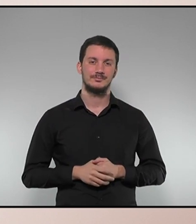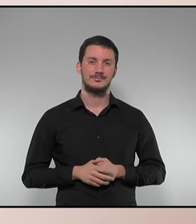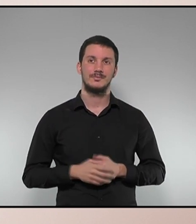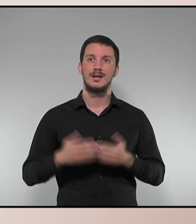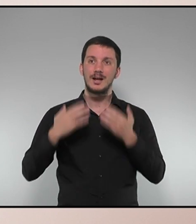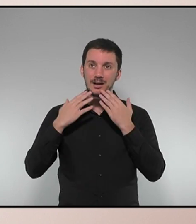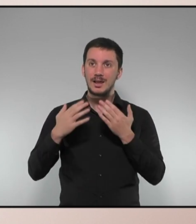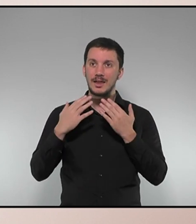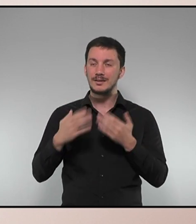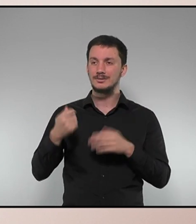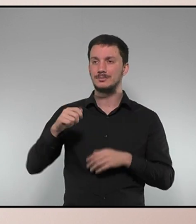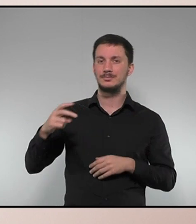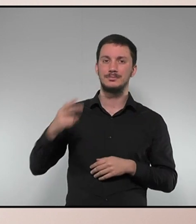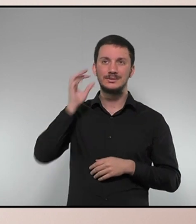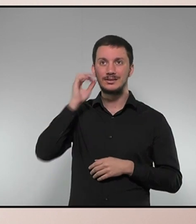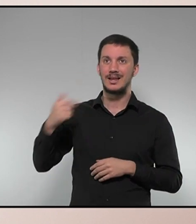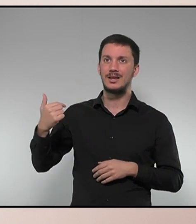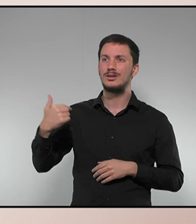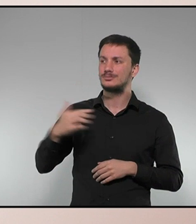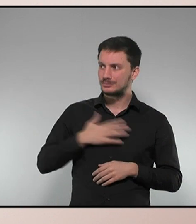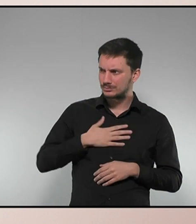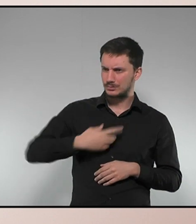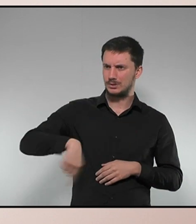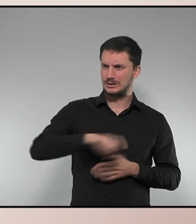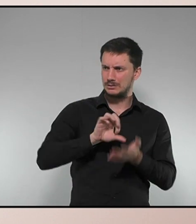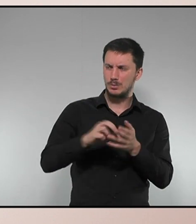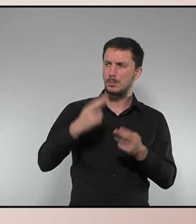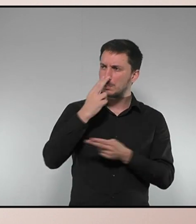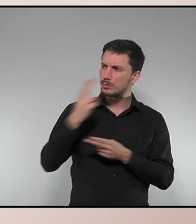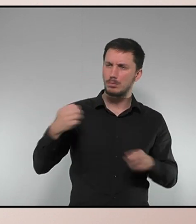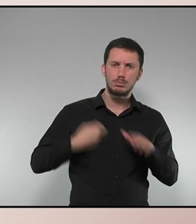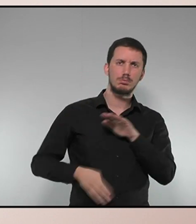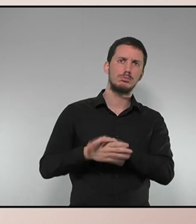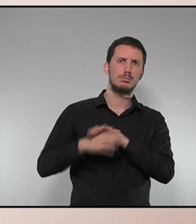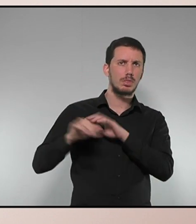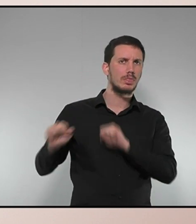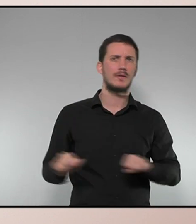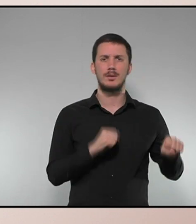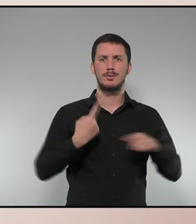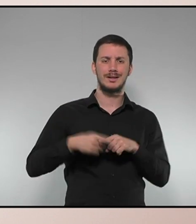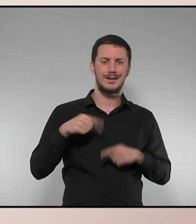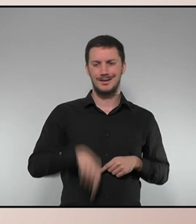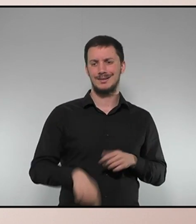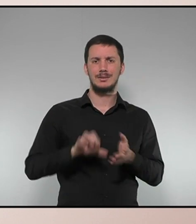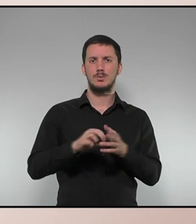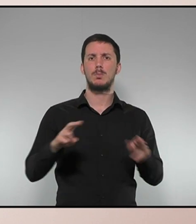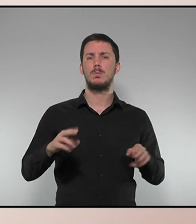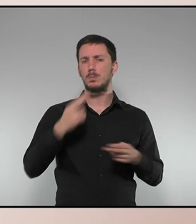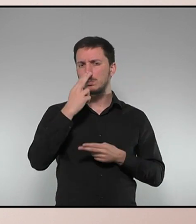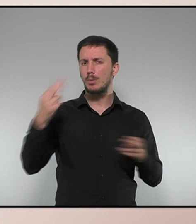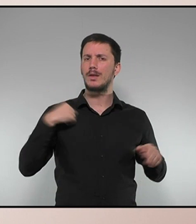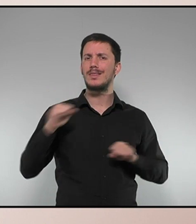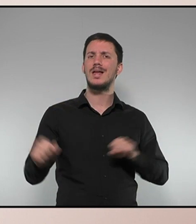Gràcies, vicepresidenta. Nosaltres seguirem defensant els serveis públics perquè la defensa dels serveis públics es fa garantint-ne